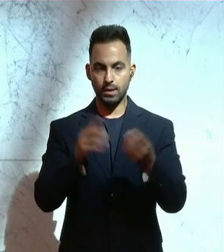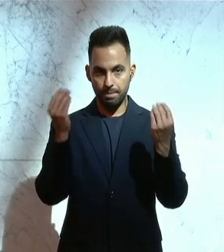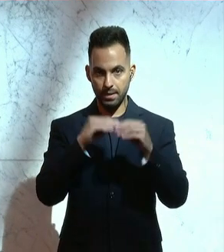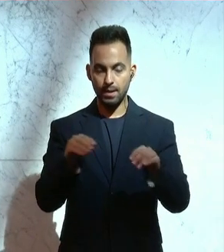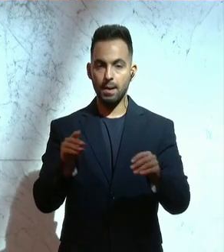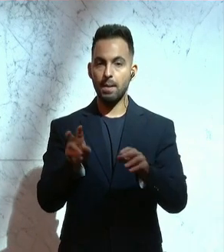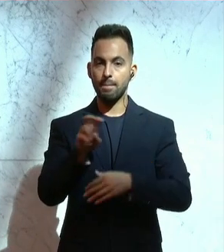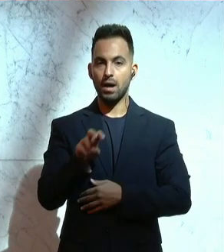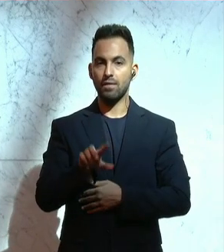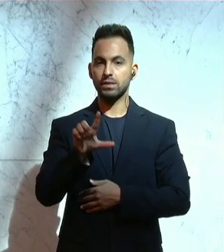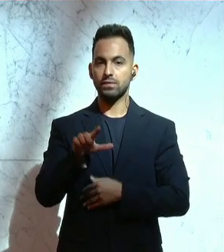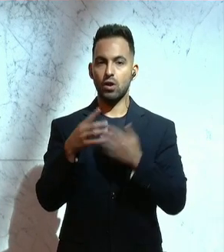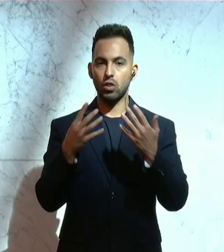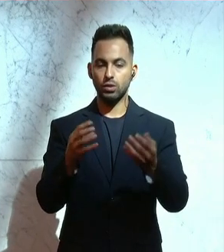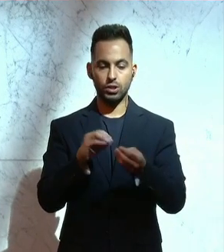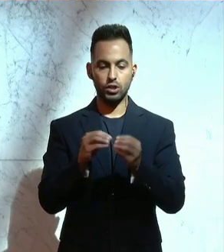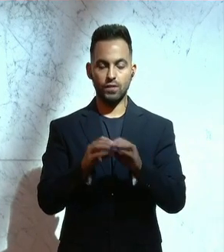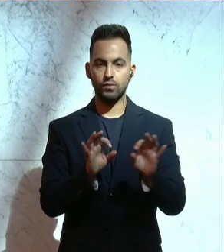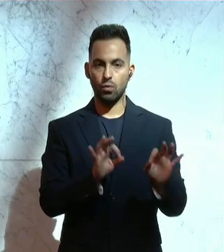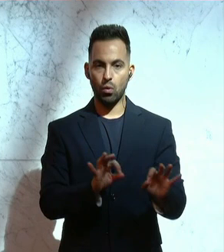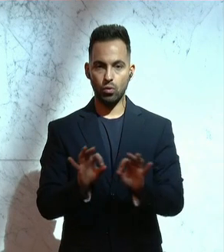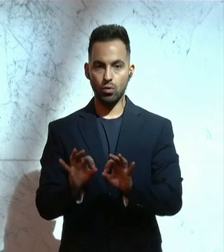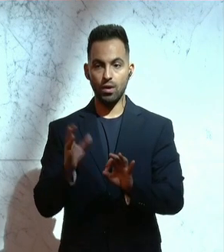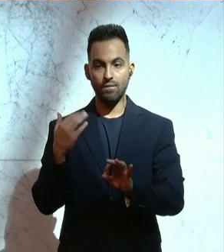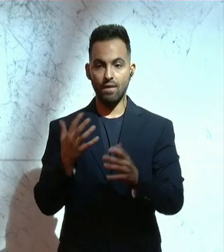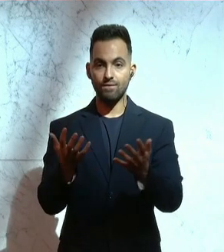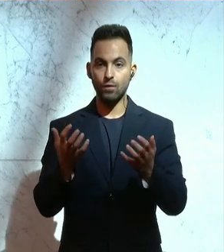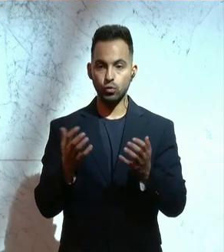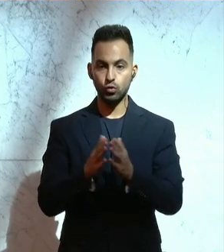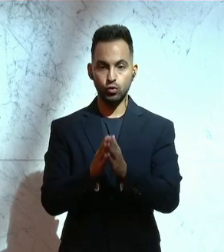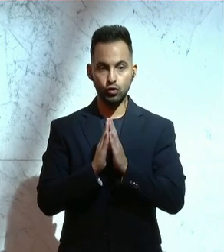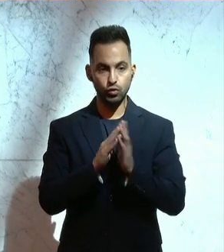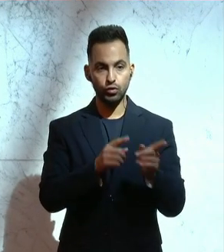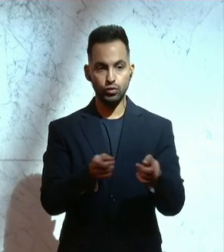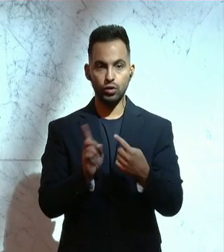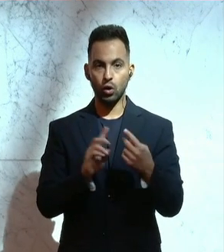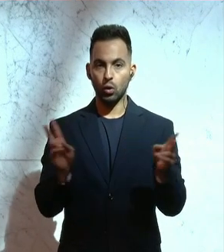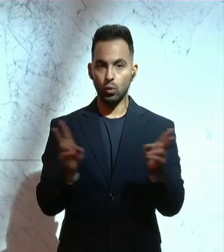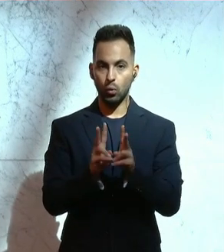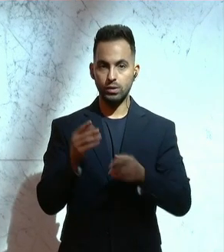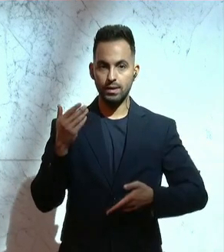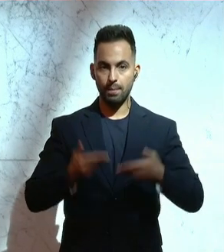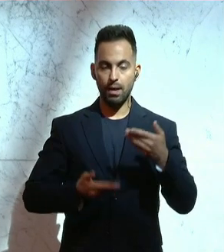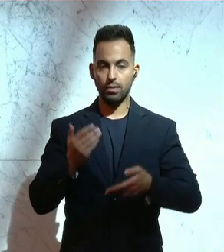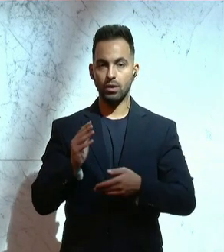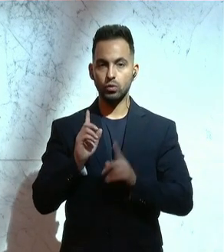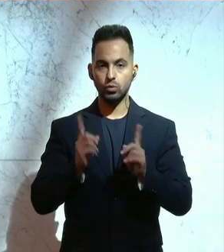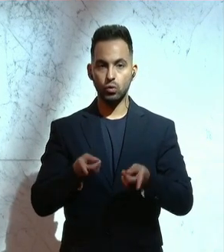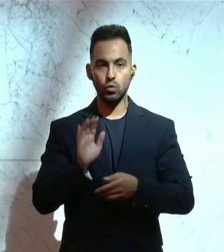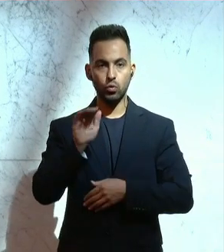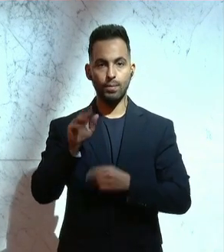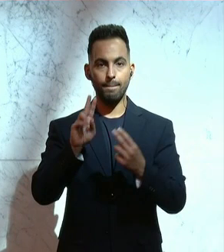das gemäß § 92 der Geschäftsordnung gestellte Verlangen vorliegt, eine kurze Debatte über die